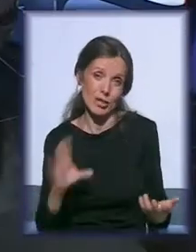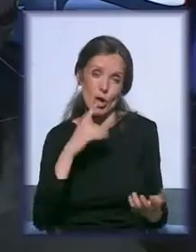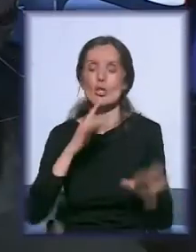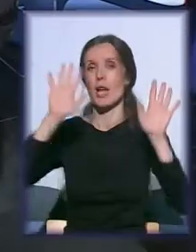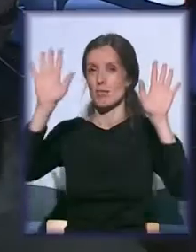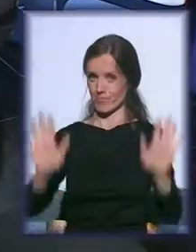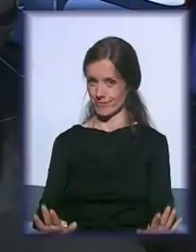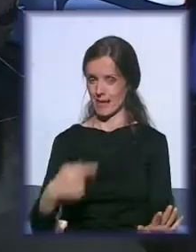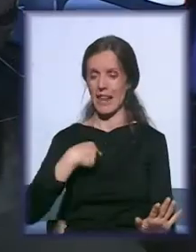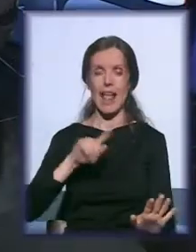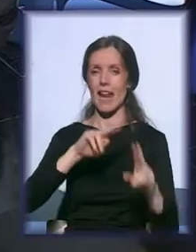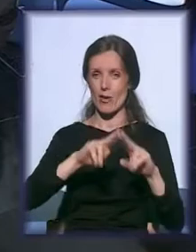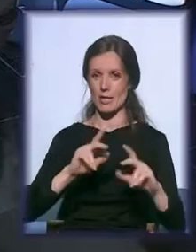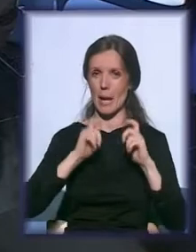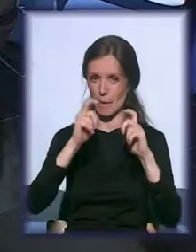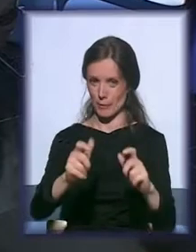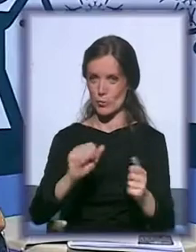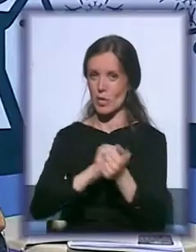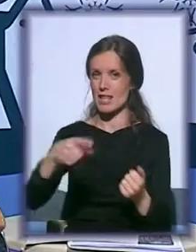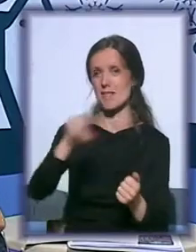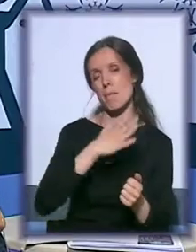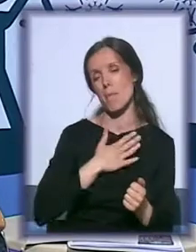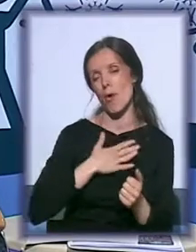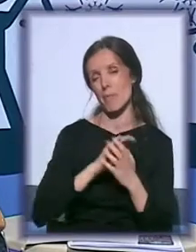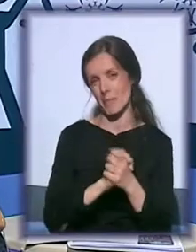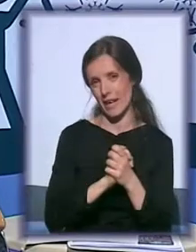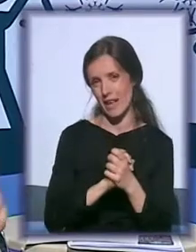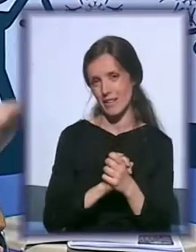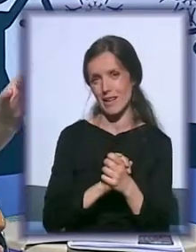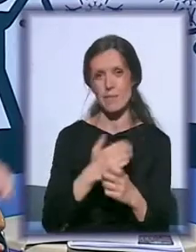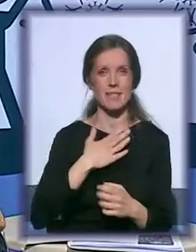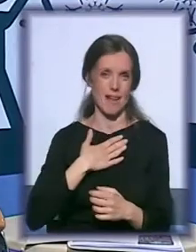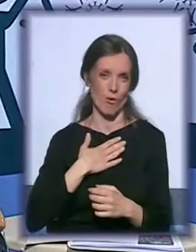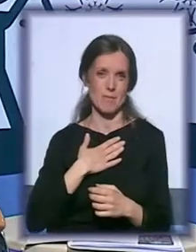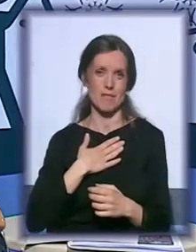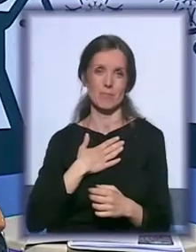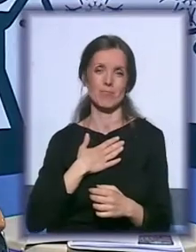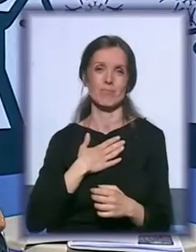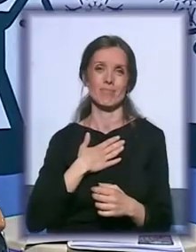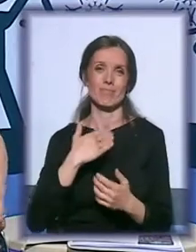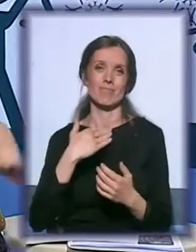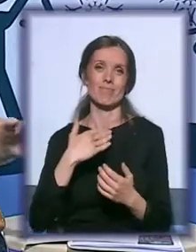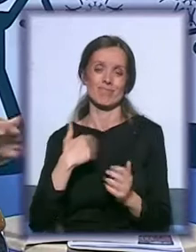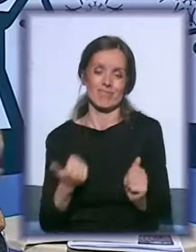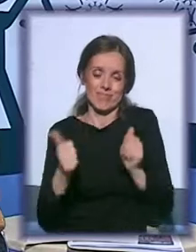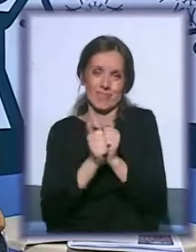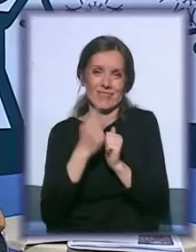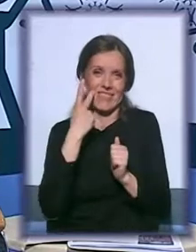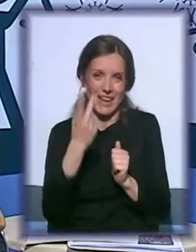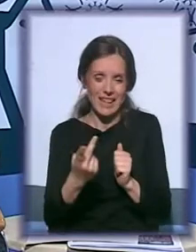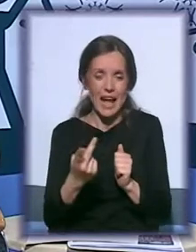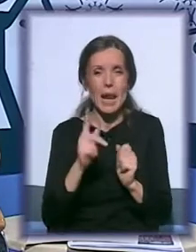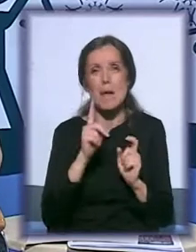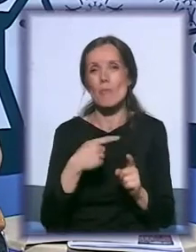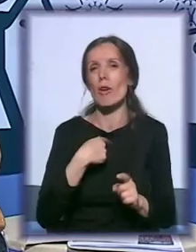ostanem ja dužna i svim mojim prijateljima sa kojima sam vam podelila ovako lepa dva dana i sve, moram ja da